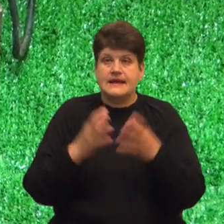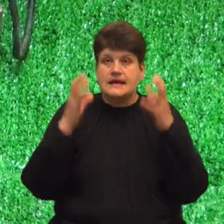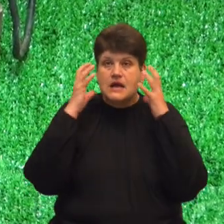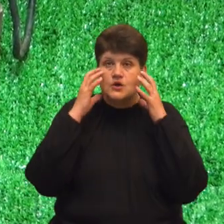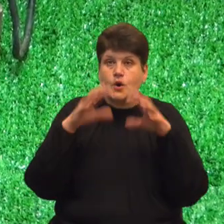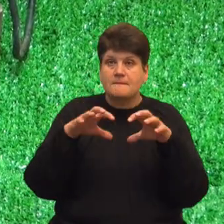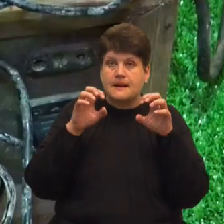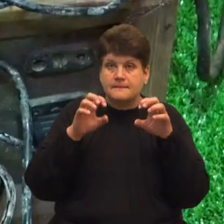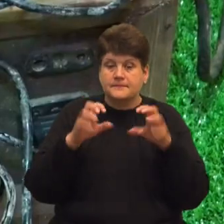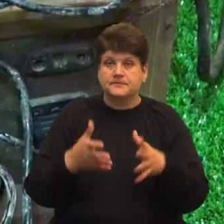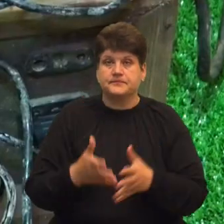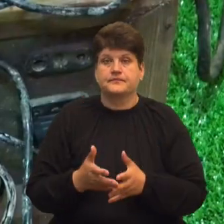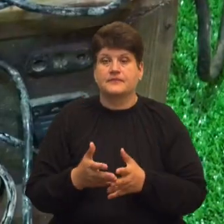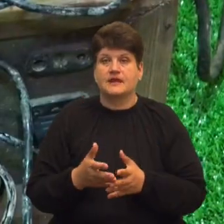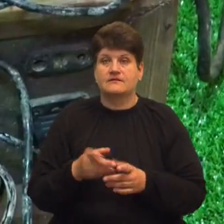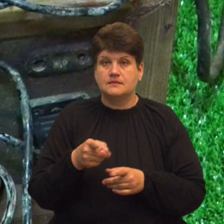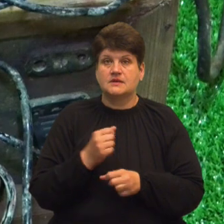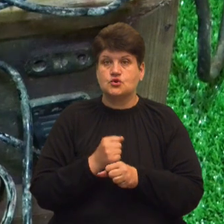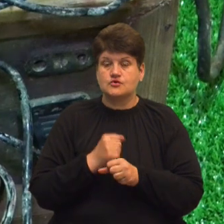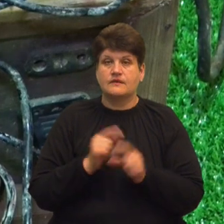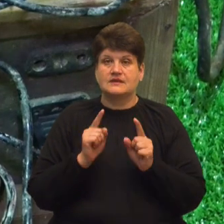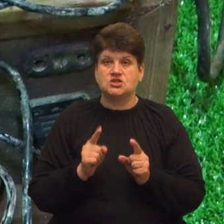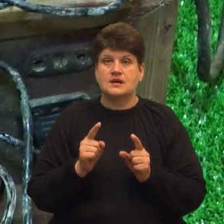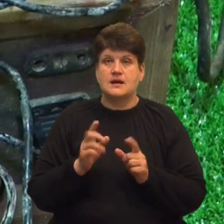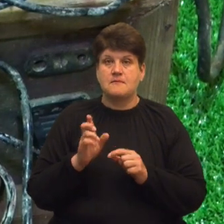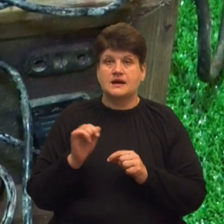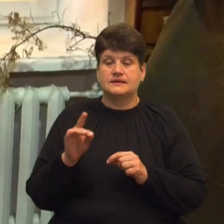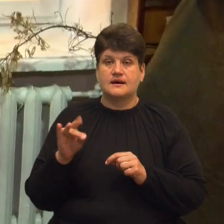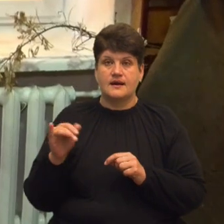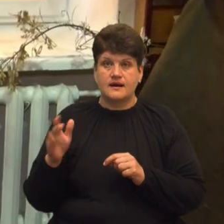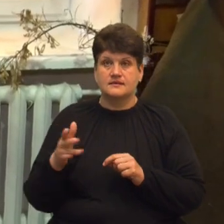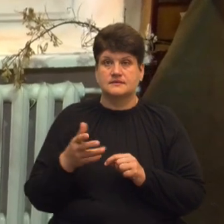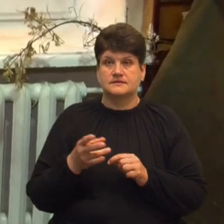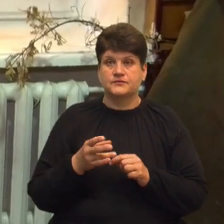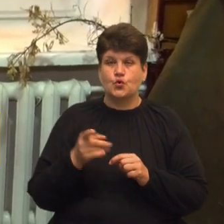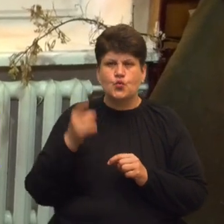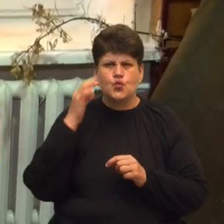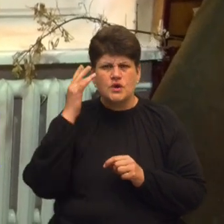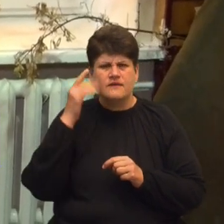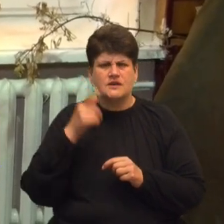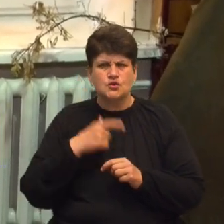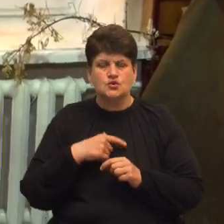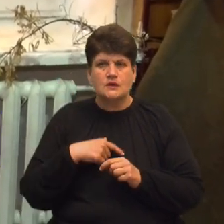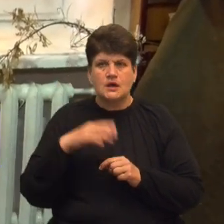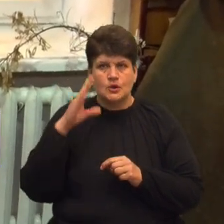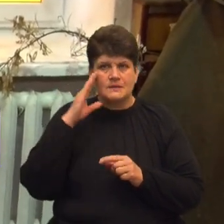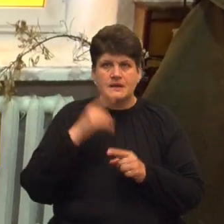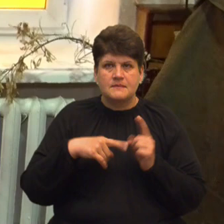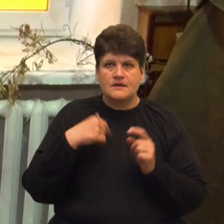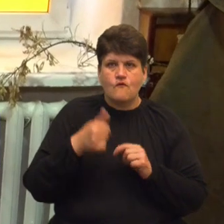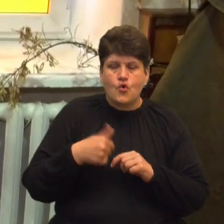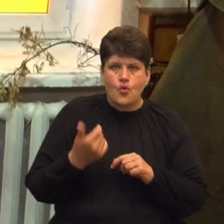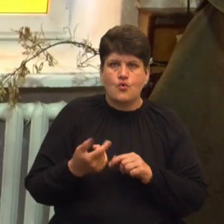бідолі. Він ламповий, працював виключно на батареях, але ці батареї треба було мати. Уявіть собі, хлопці, які по півроку чи по